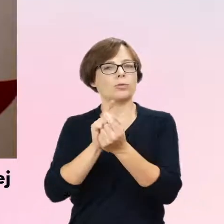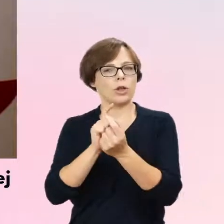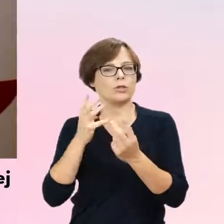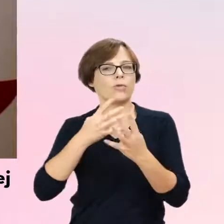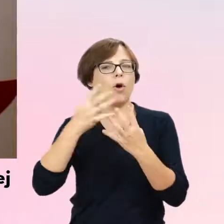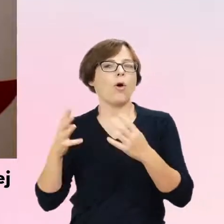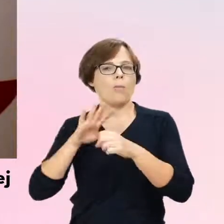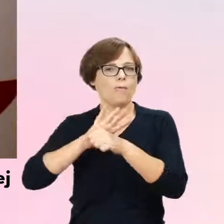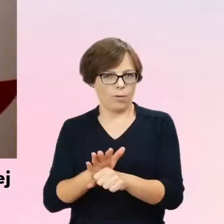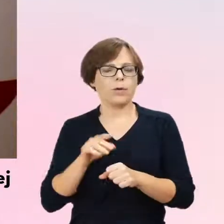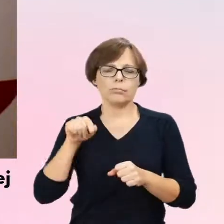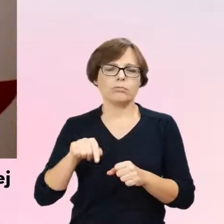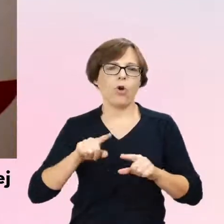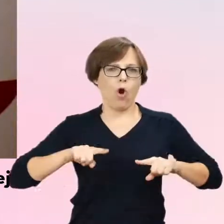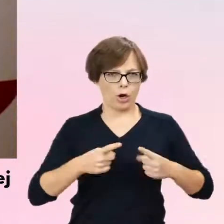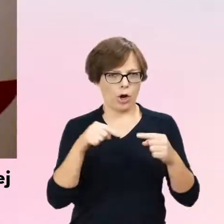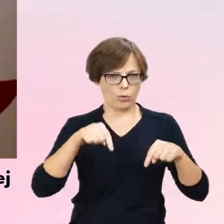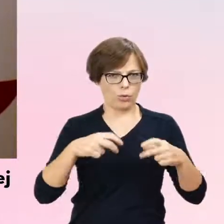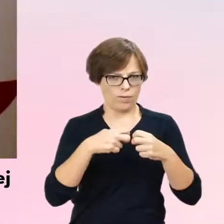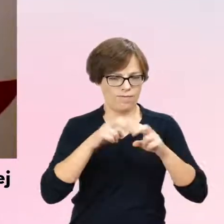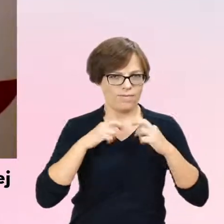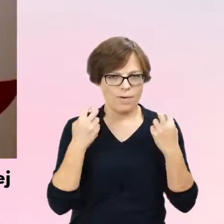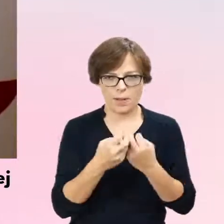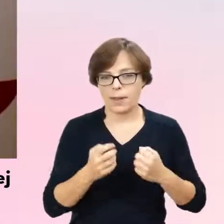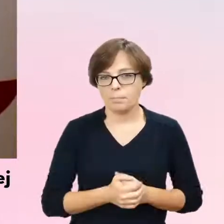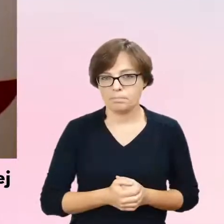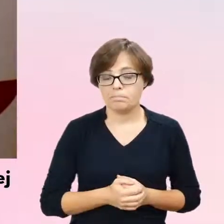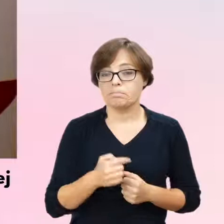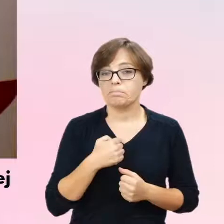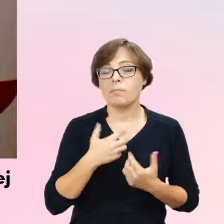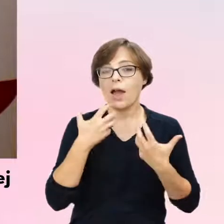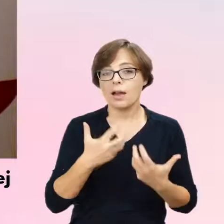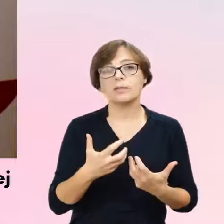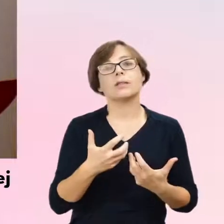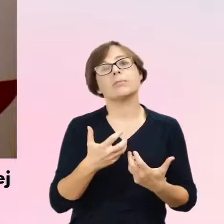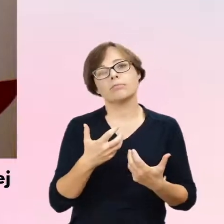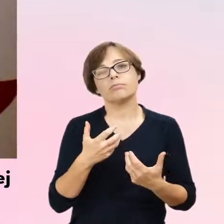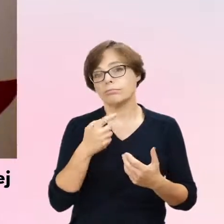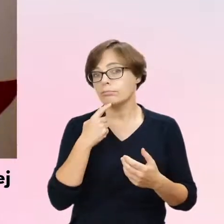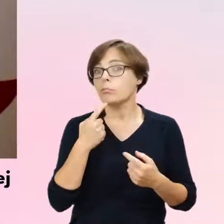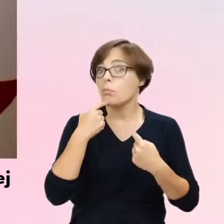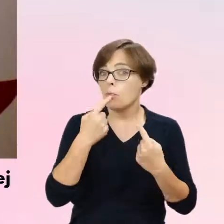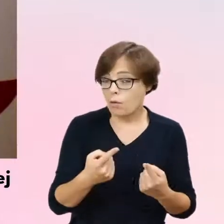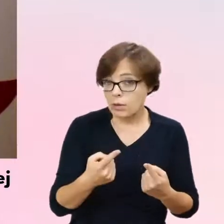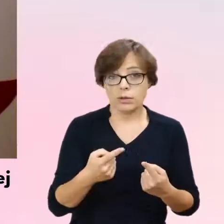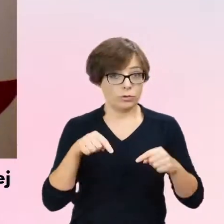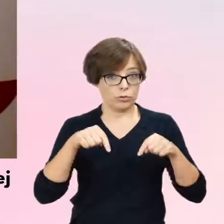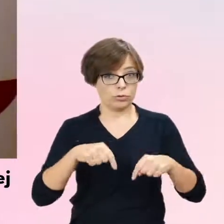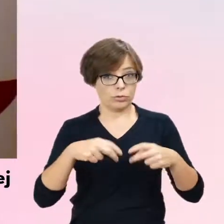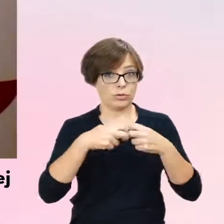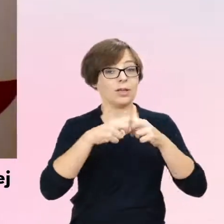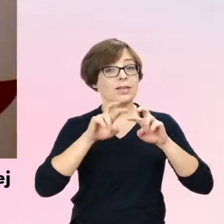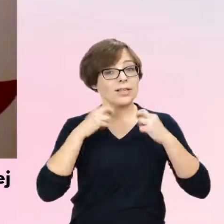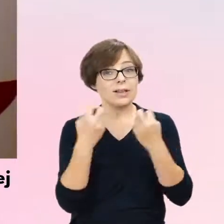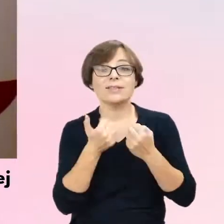jest organizatorem tego webinaru i chciałabym z wdzięcznością przypomnieć, że jest to możliwe, że przeprowadzenie tego cyklu